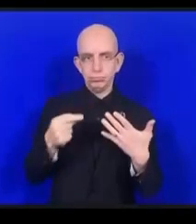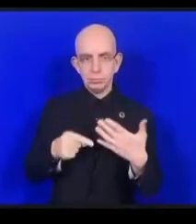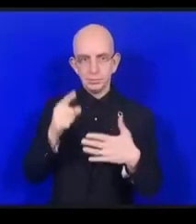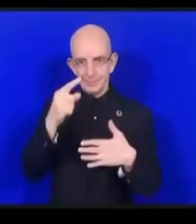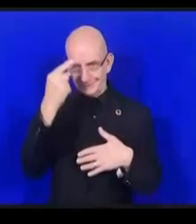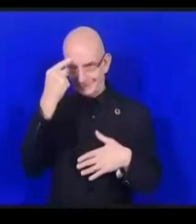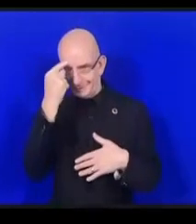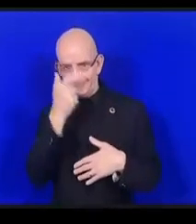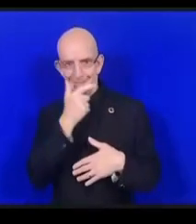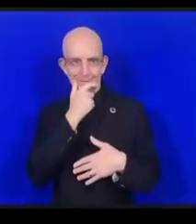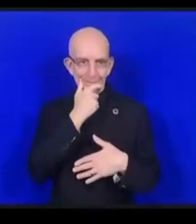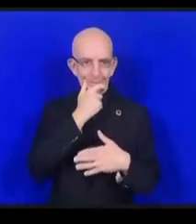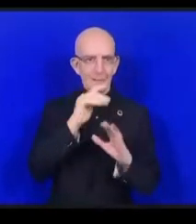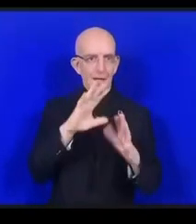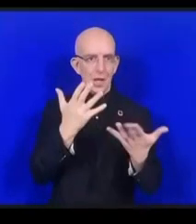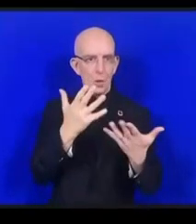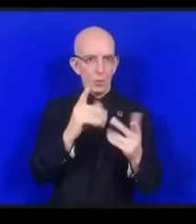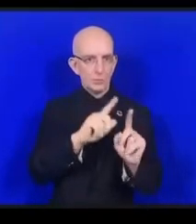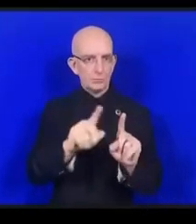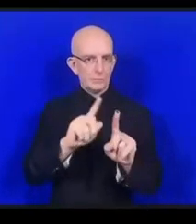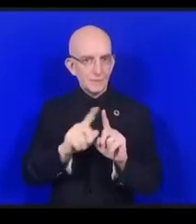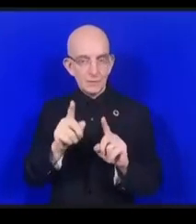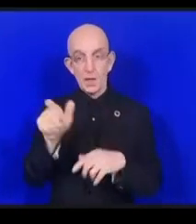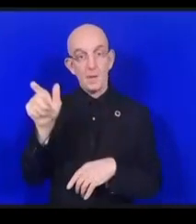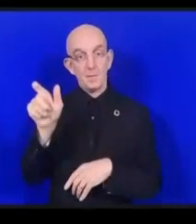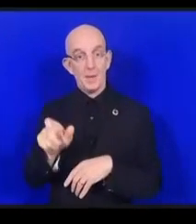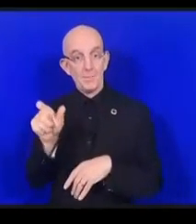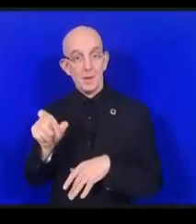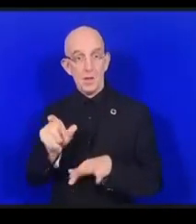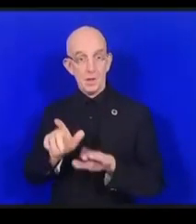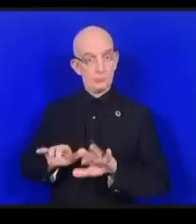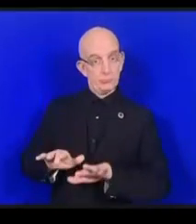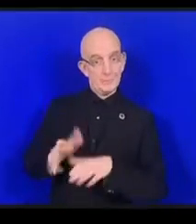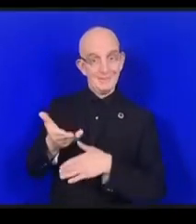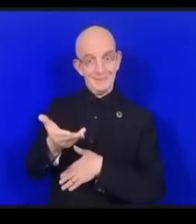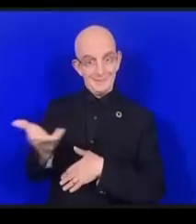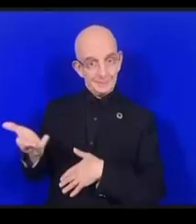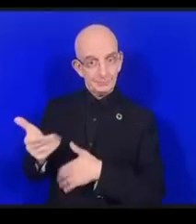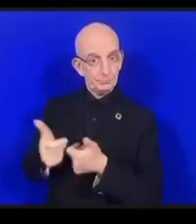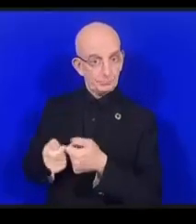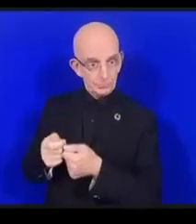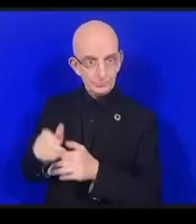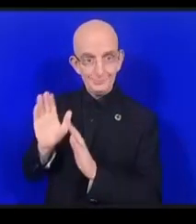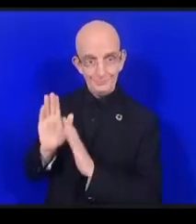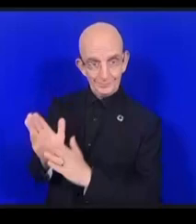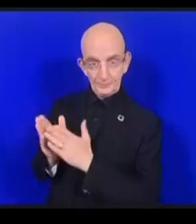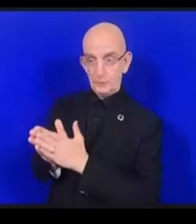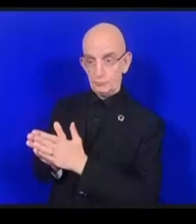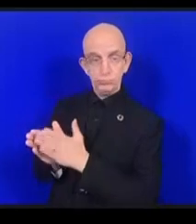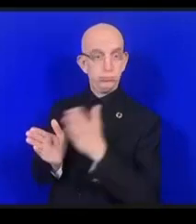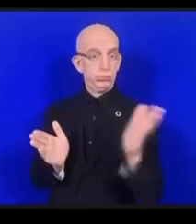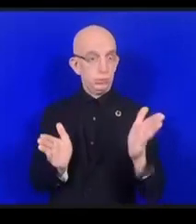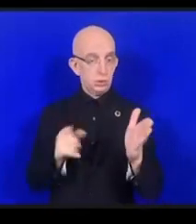essentiellement par un internet ouvert c'est un trafic IP ou autre et